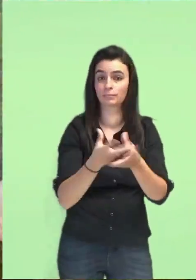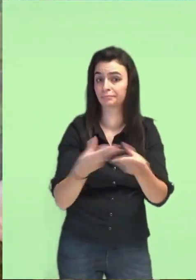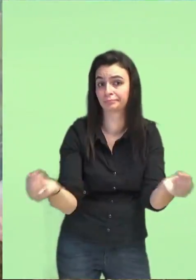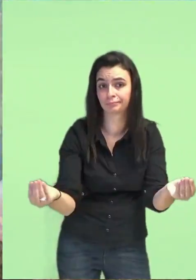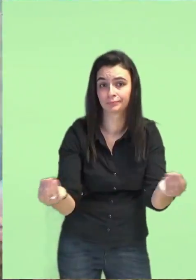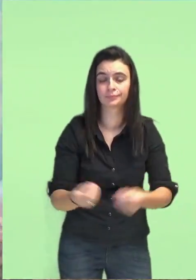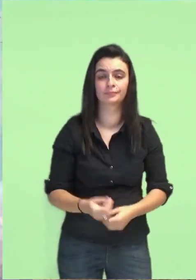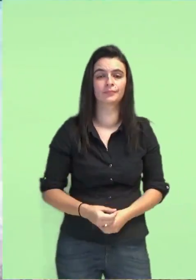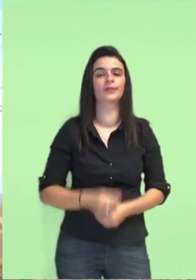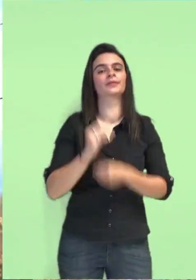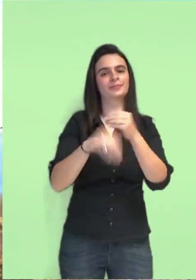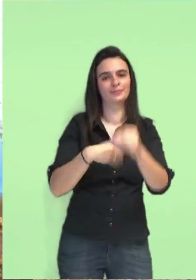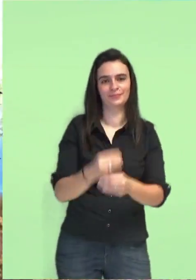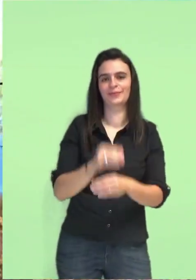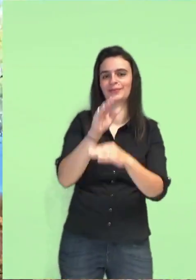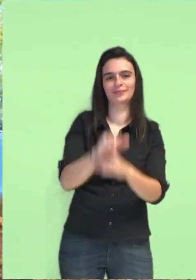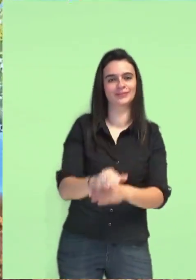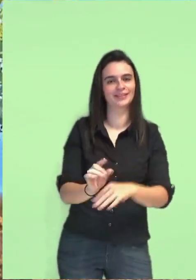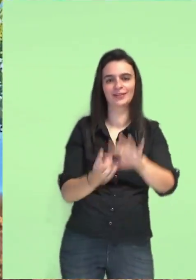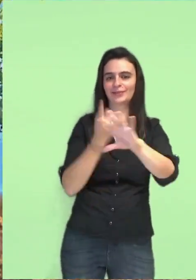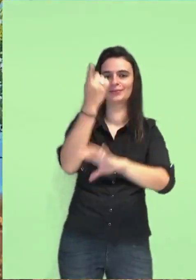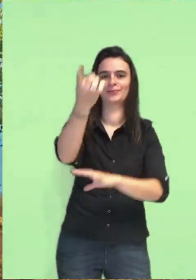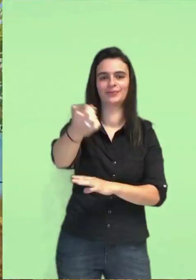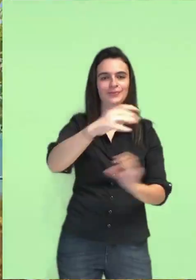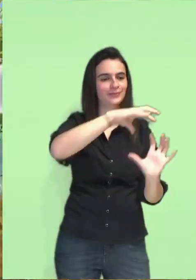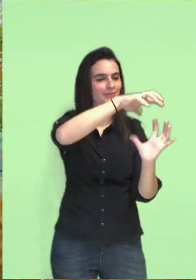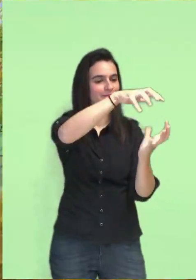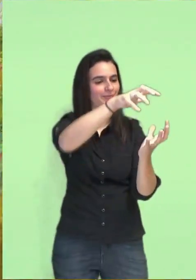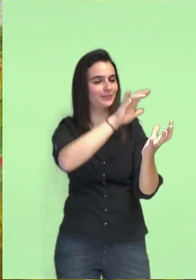rester Écolo Jamais trop